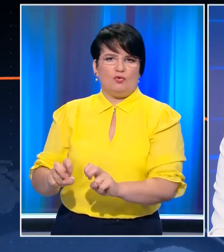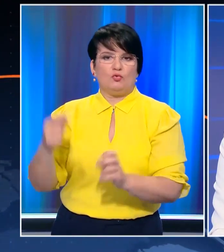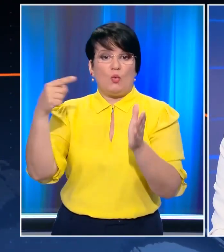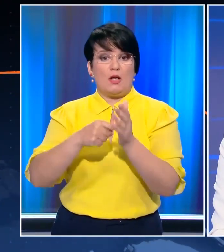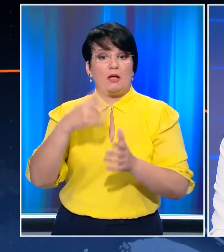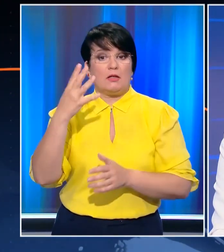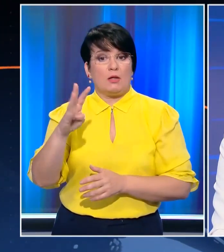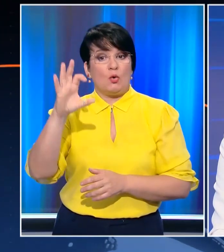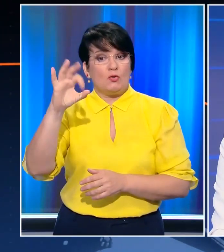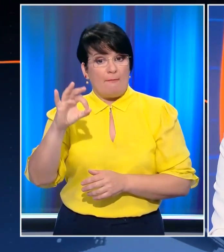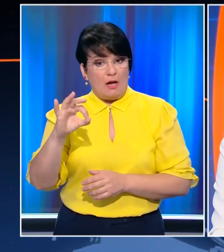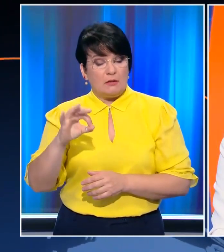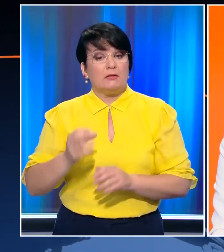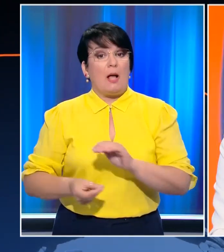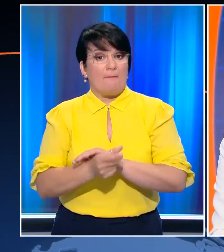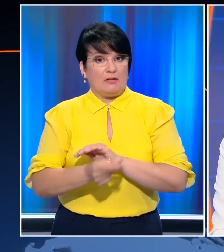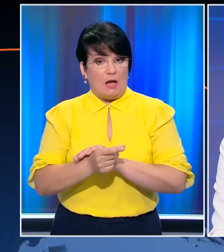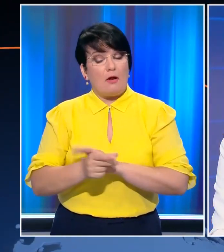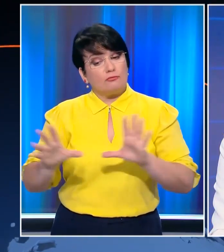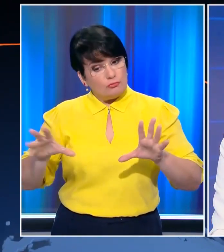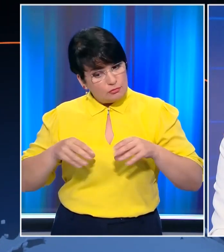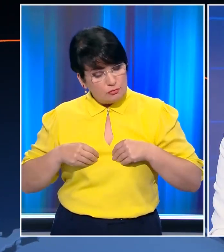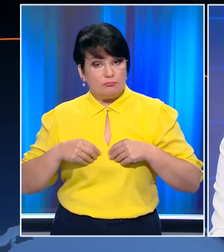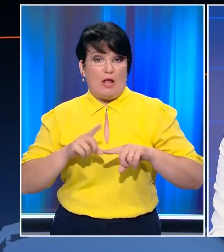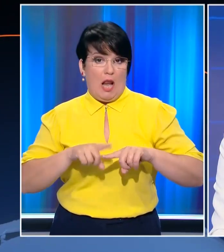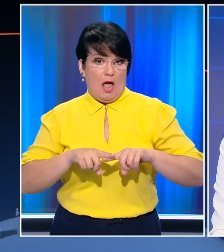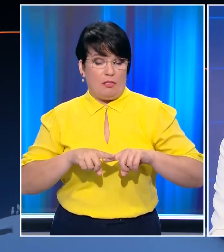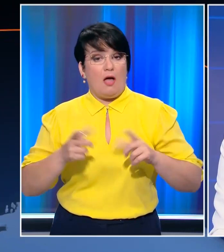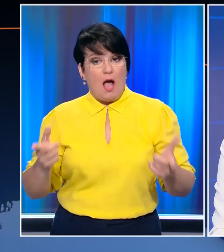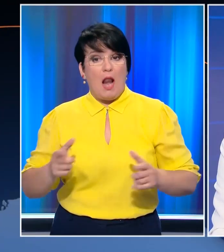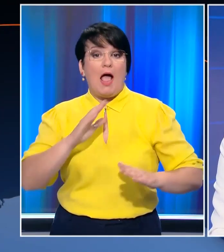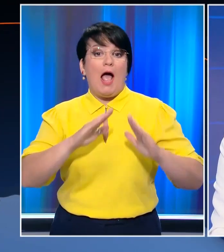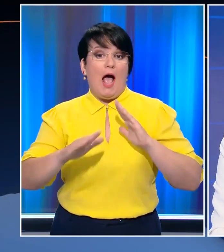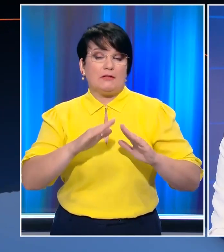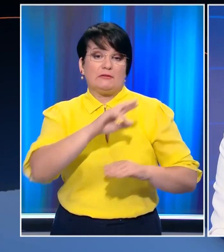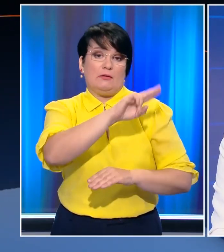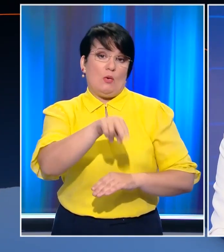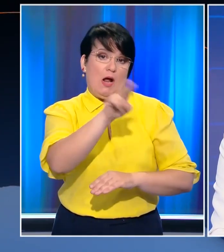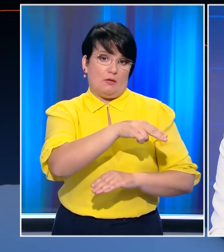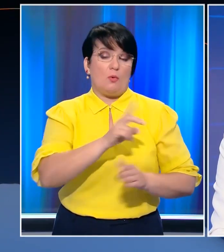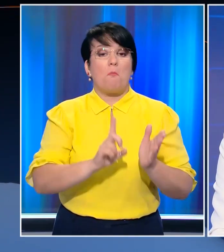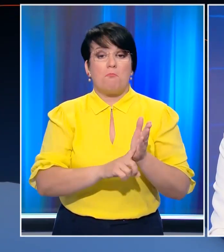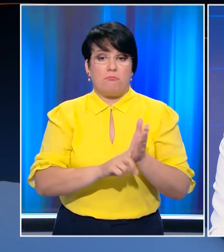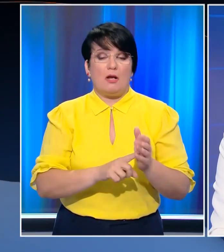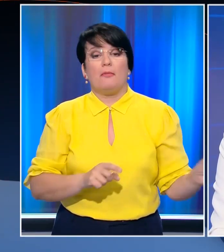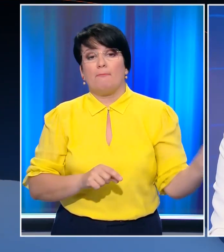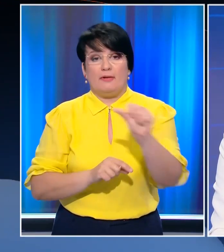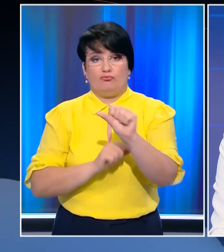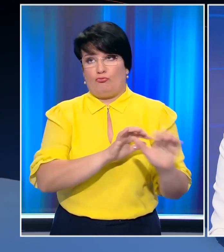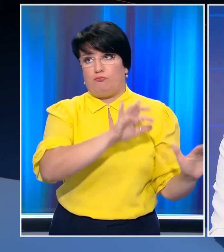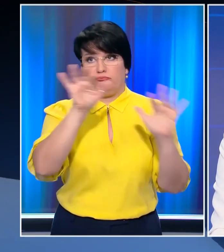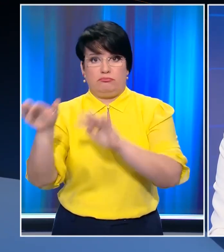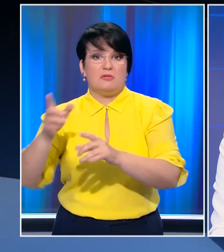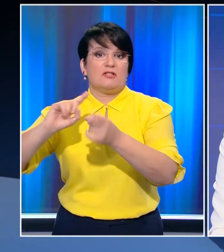μετανάστες που βρίσκονται στη χώρα μας αλλά το άσυλό τους έχει απορριφθεί και πρέπει να επιστραφούν με